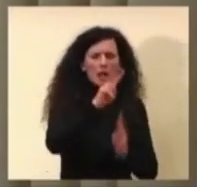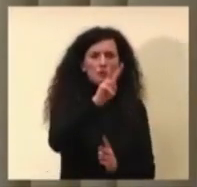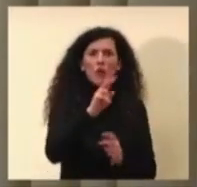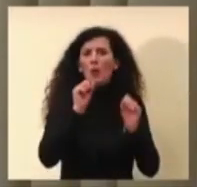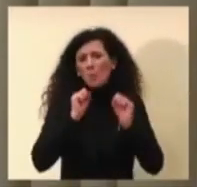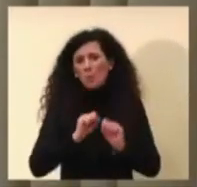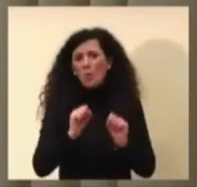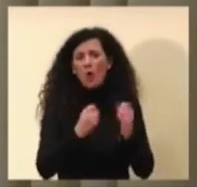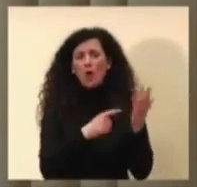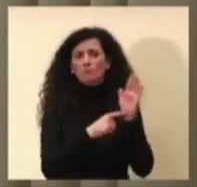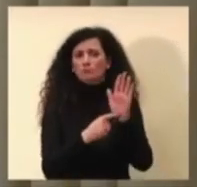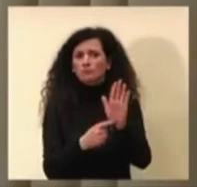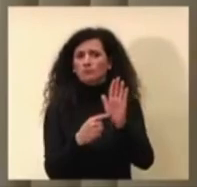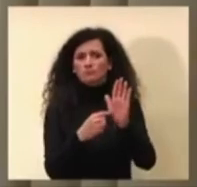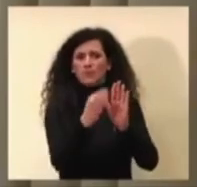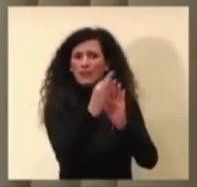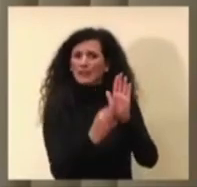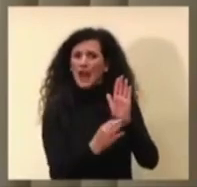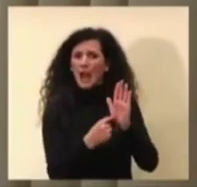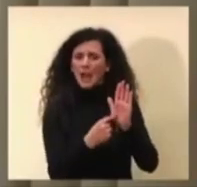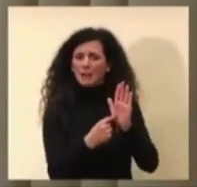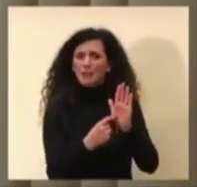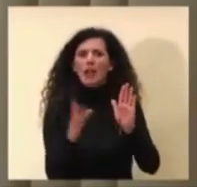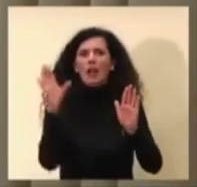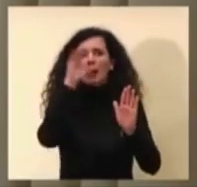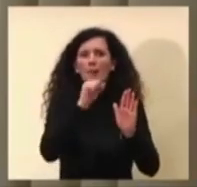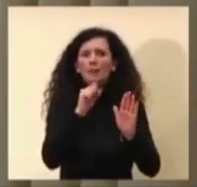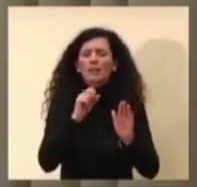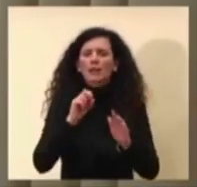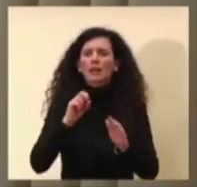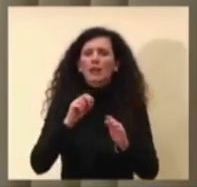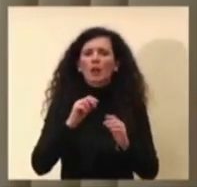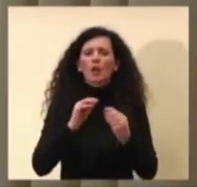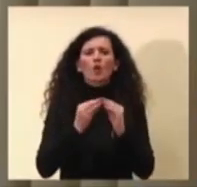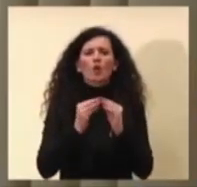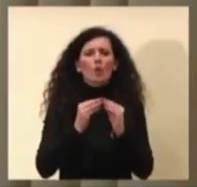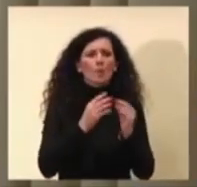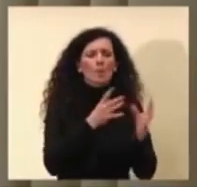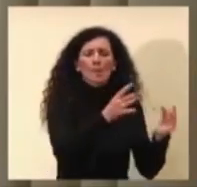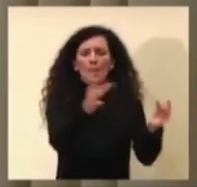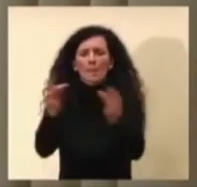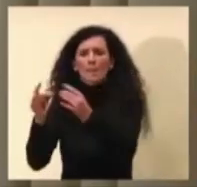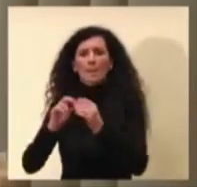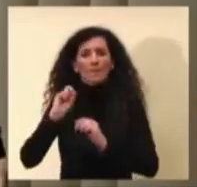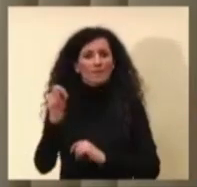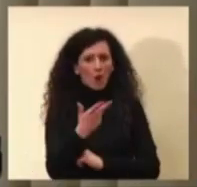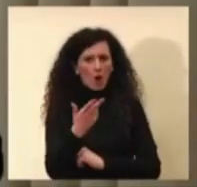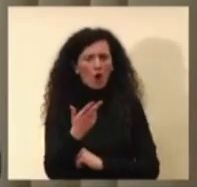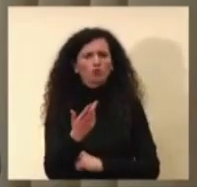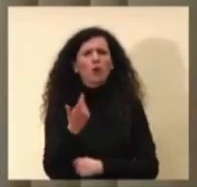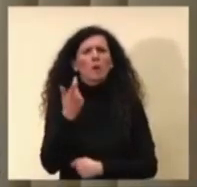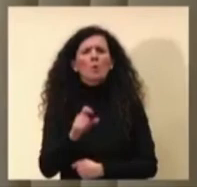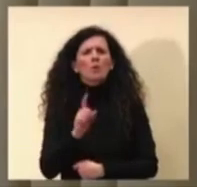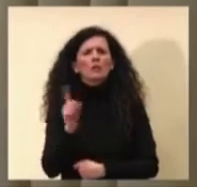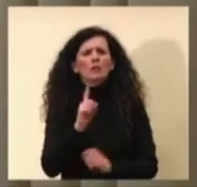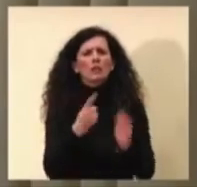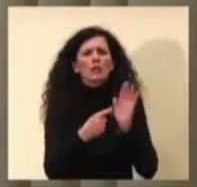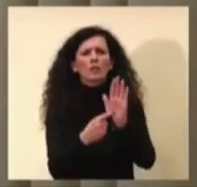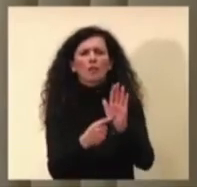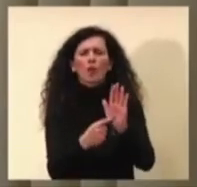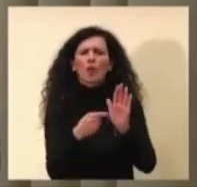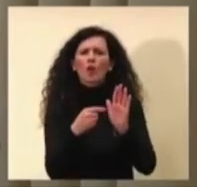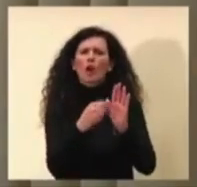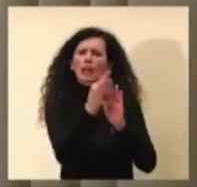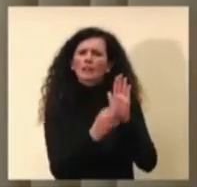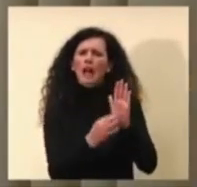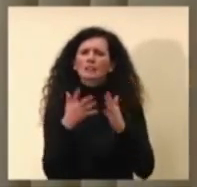dove e con che velocità si potrebbe trasmettere perché non sono resi disponibili perché non c'è trasparenza su questi